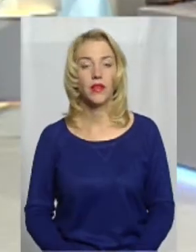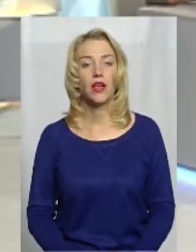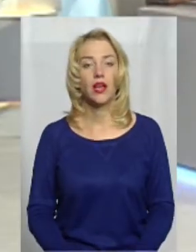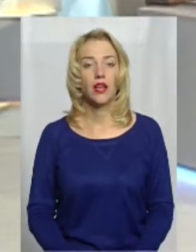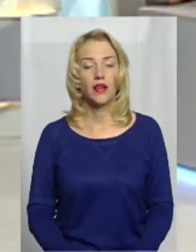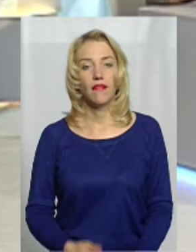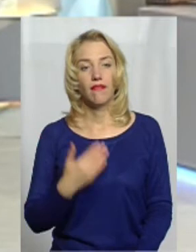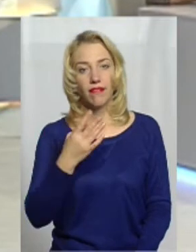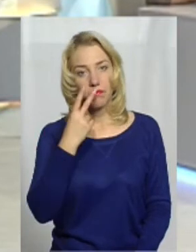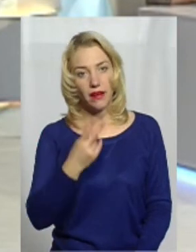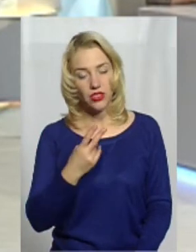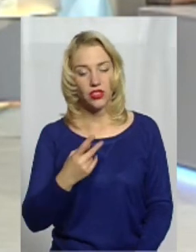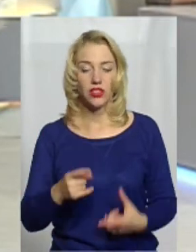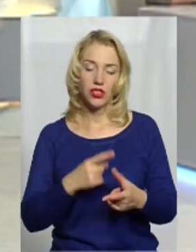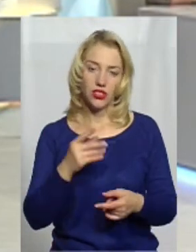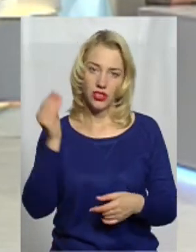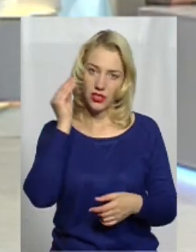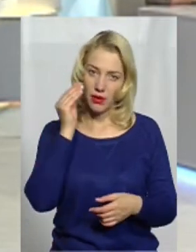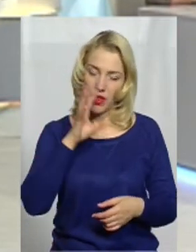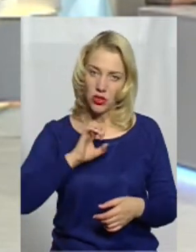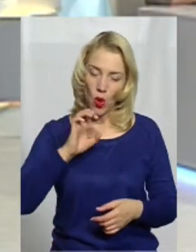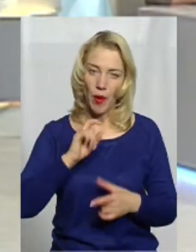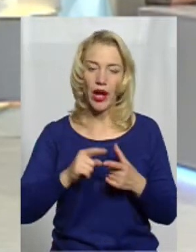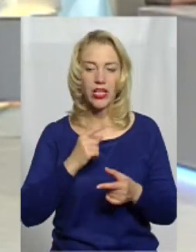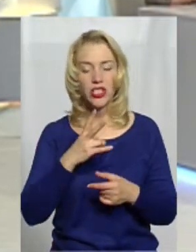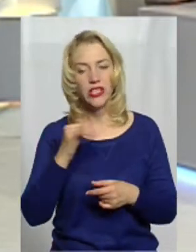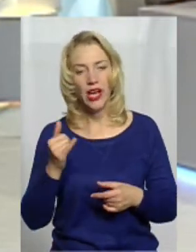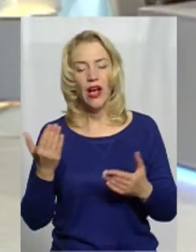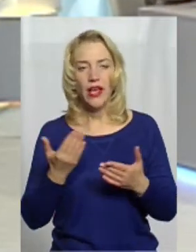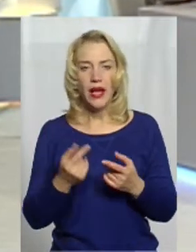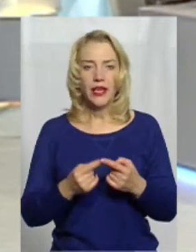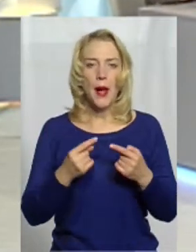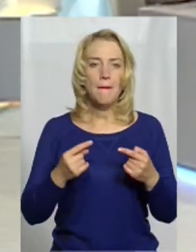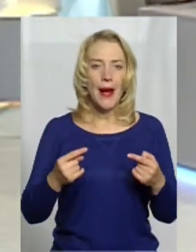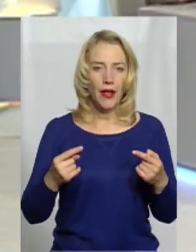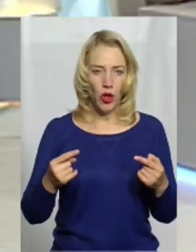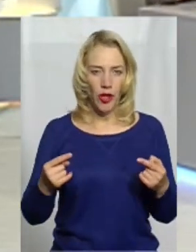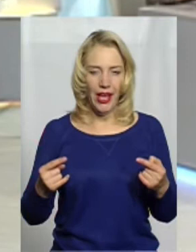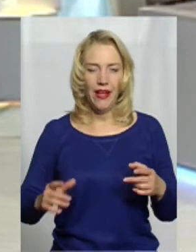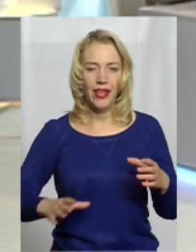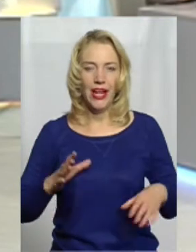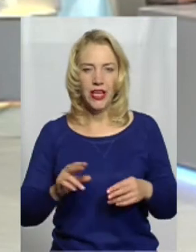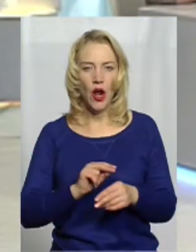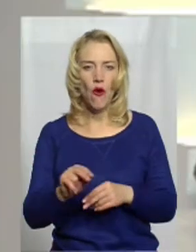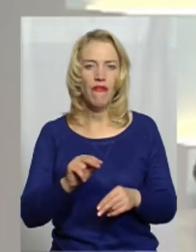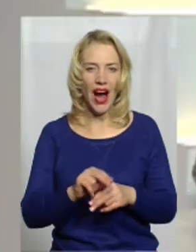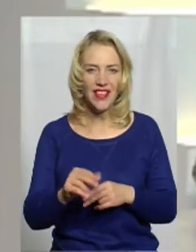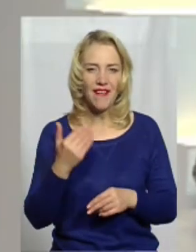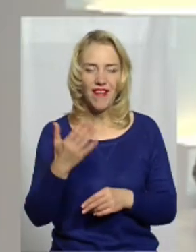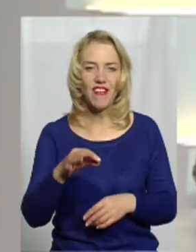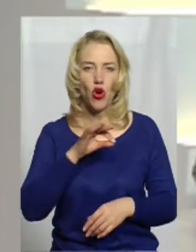Ви бачите, чи здібна, чи ні. А які методи дресування ви